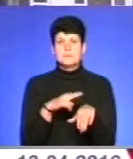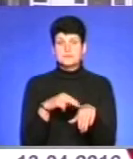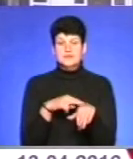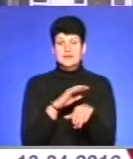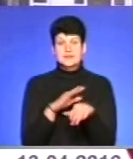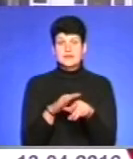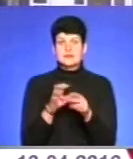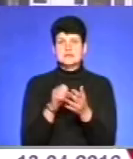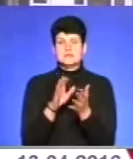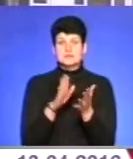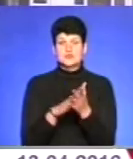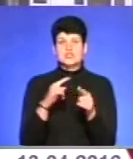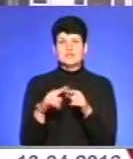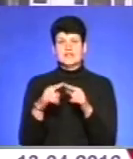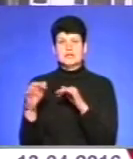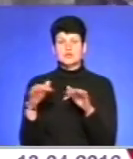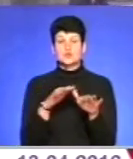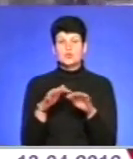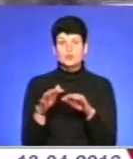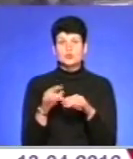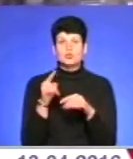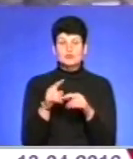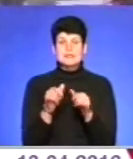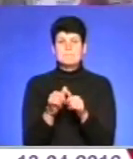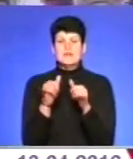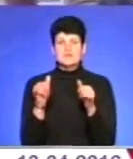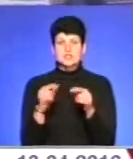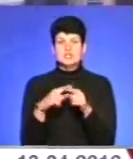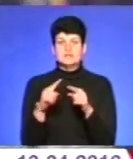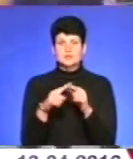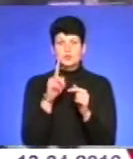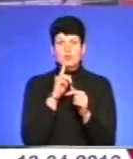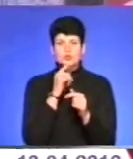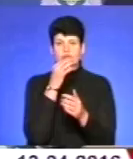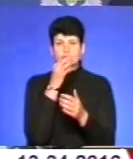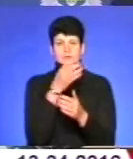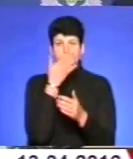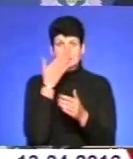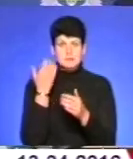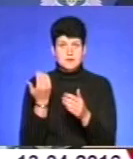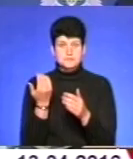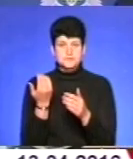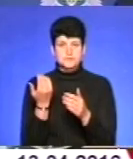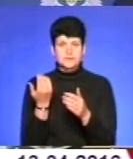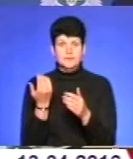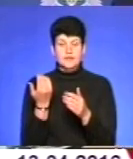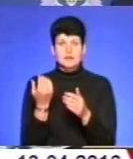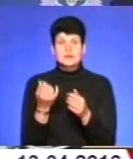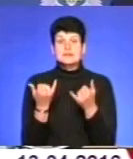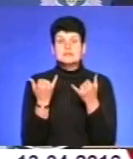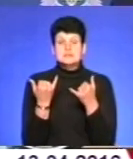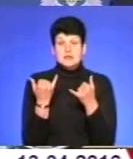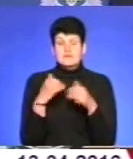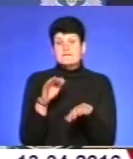швидкість руху транспортних засобів. Відтак, за перевищення швидкості водій не відповідатиме. Швидкісний режим зараз